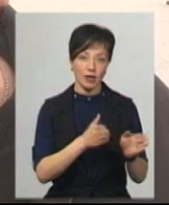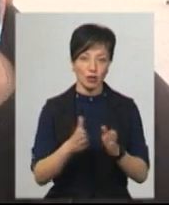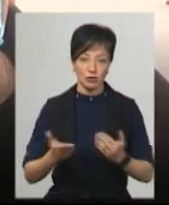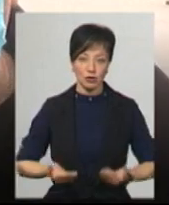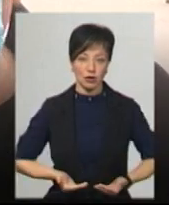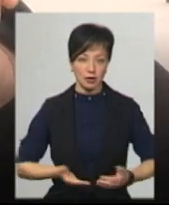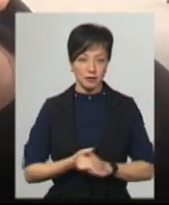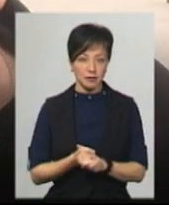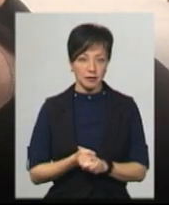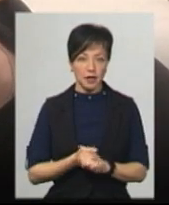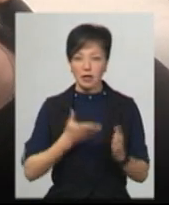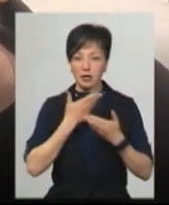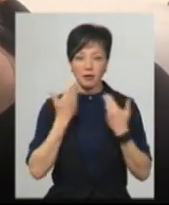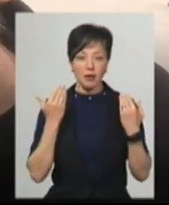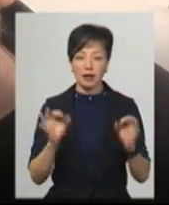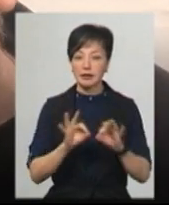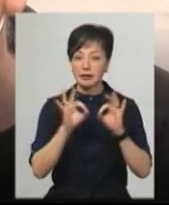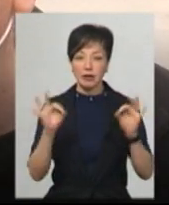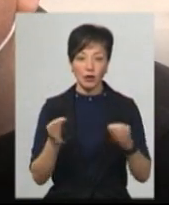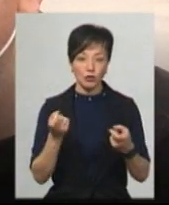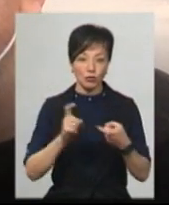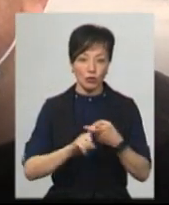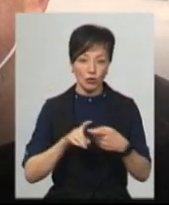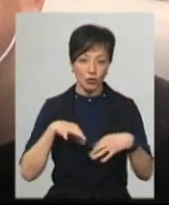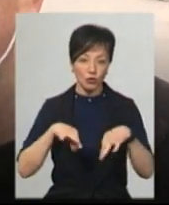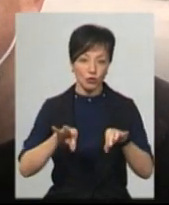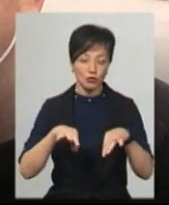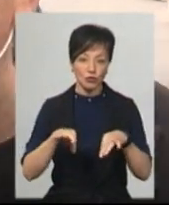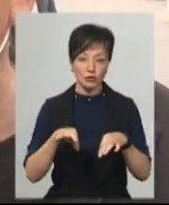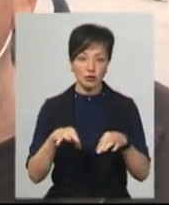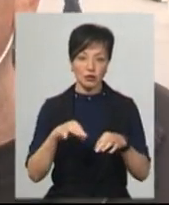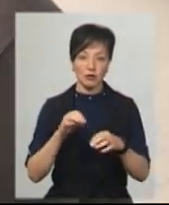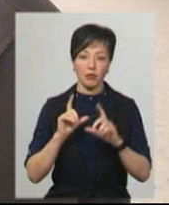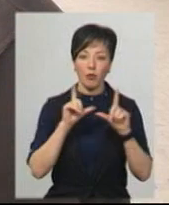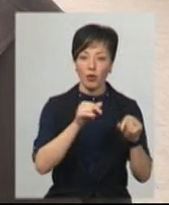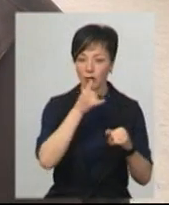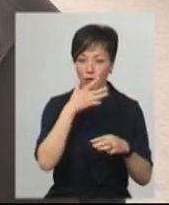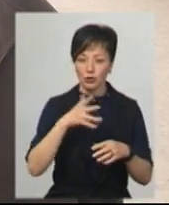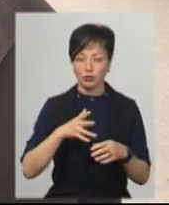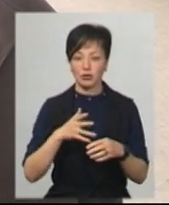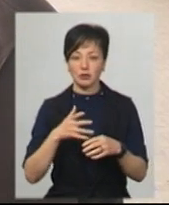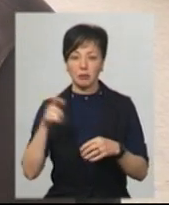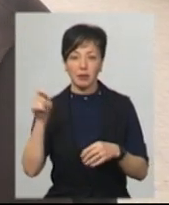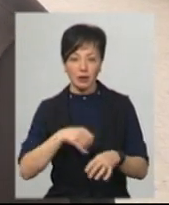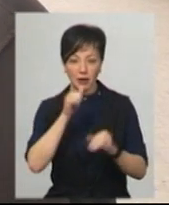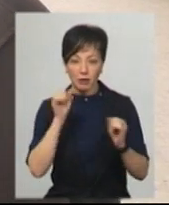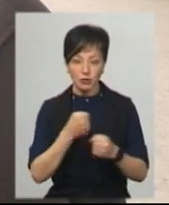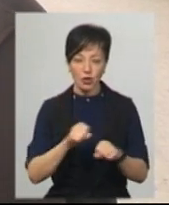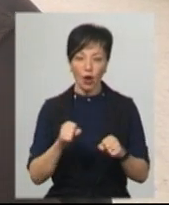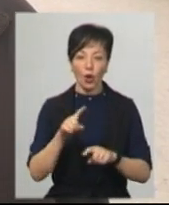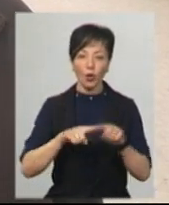Немає ж ніякого сполучення, не можна поїхати ні до кого, ні до тебе ніхто не приїде. Родичі живуть у Рівному,